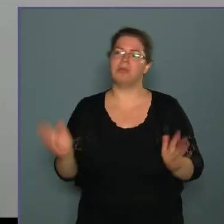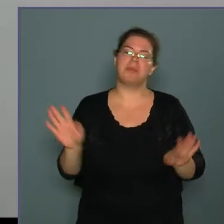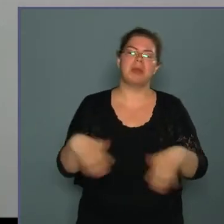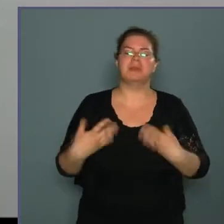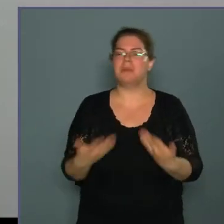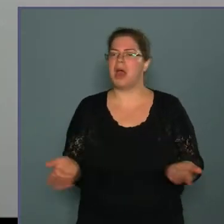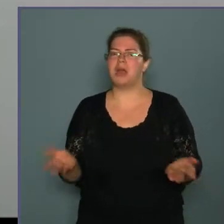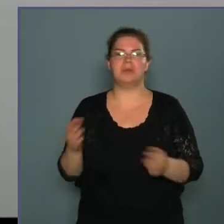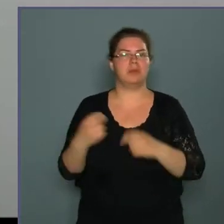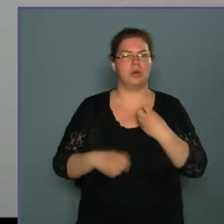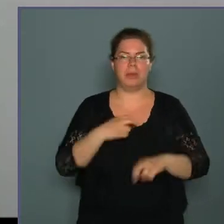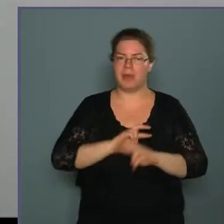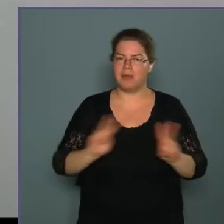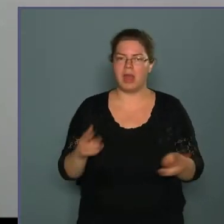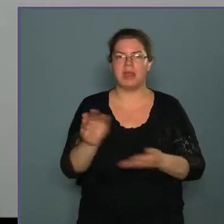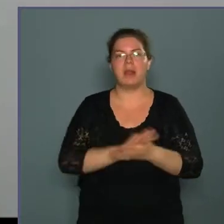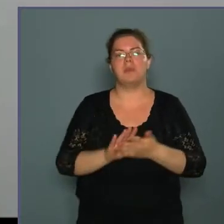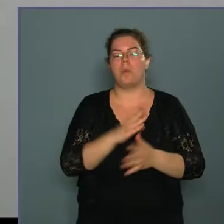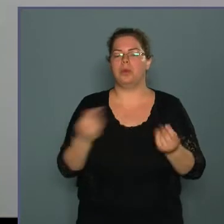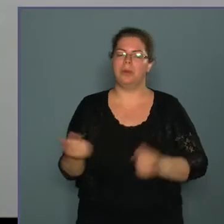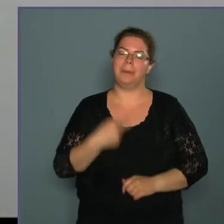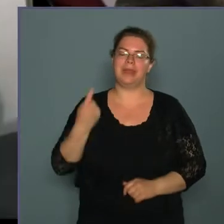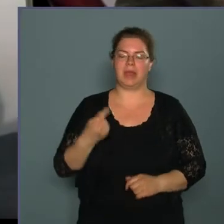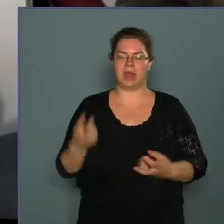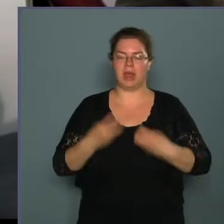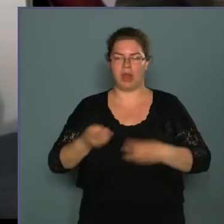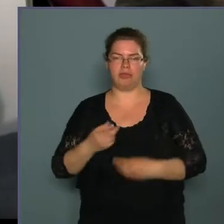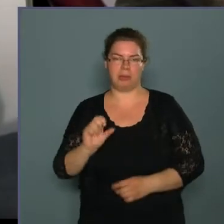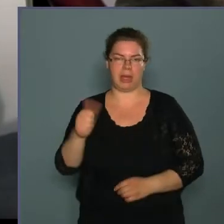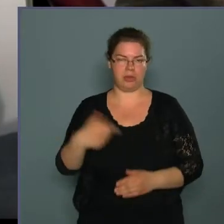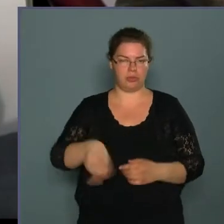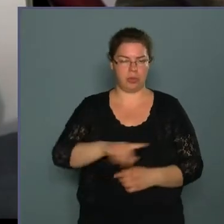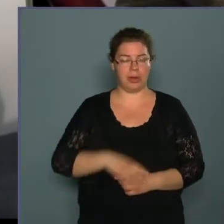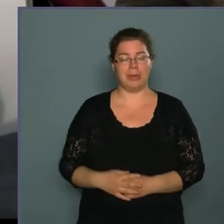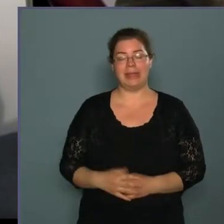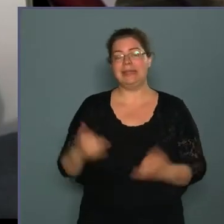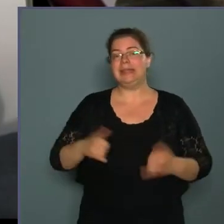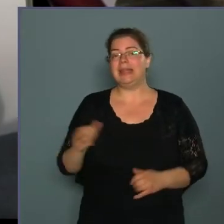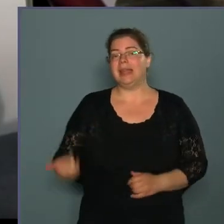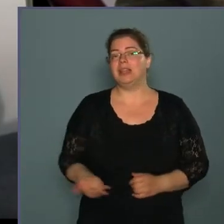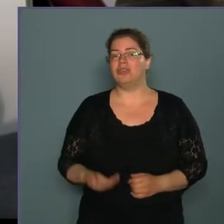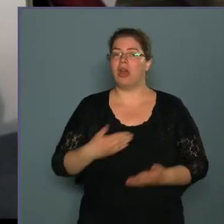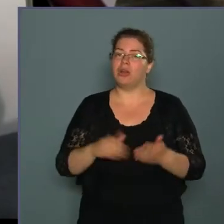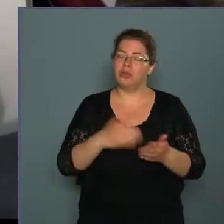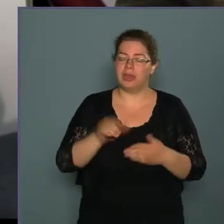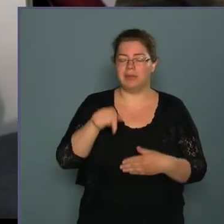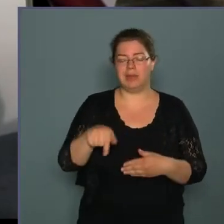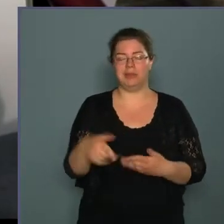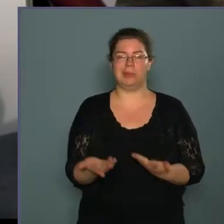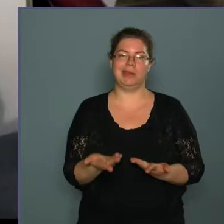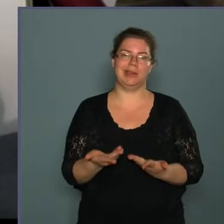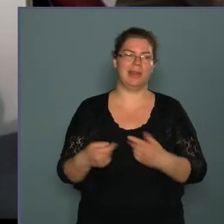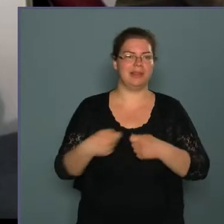bármilyen problémája van, jellemző módon bennünket szoktak megkeresni első körben. Minden idén is a költségvetésbe ezekre a